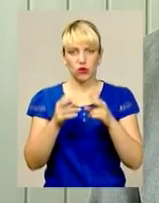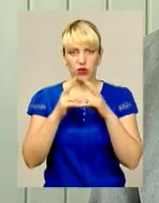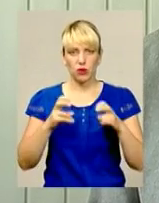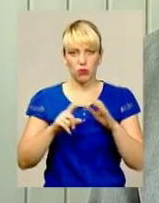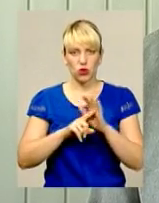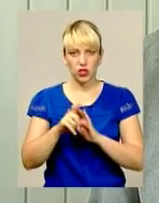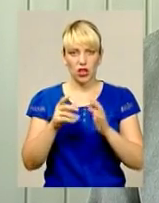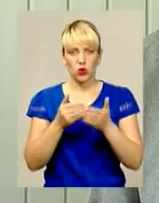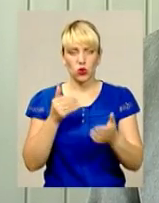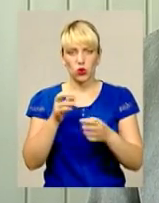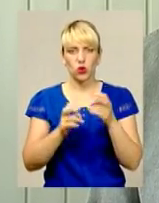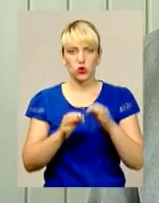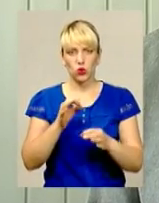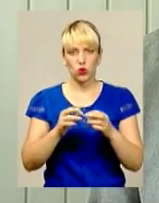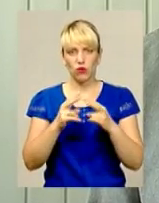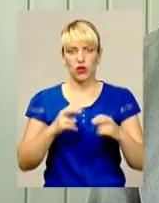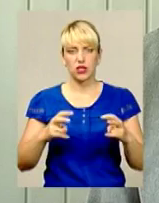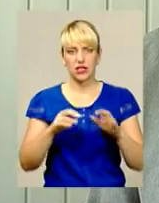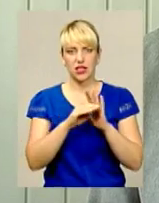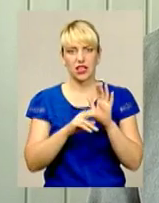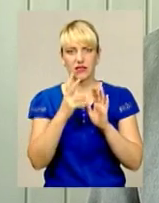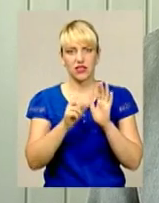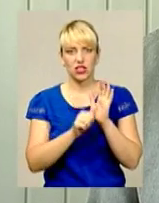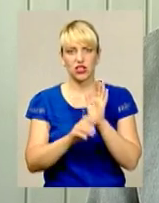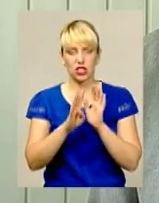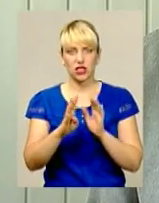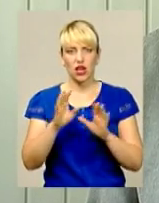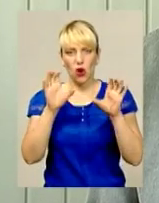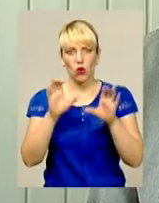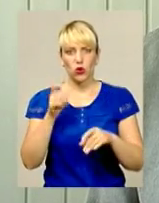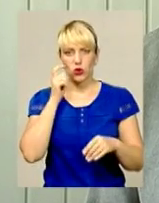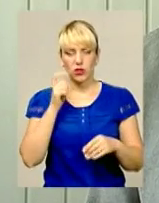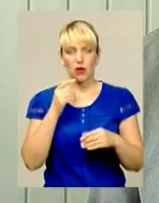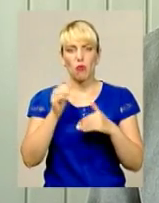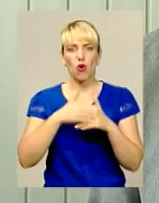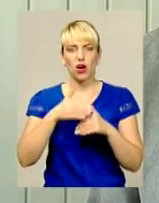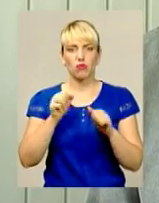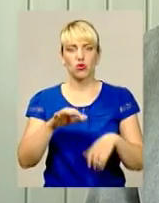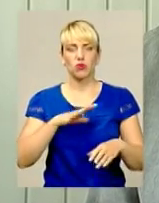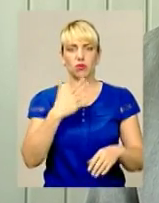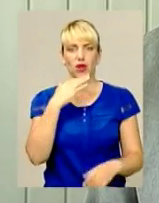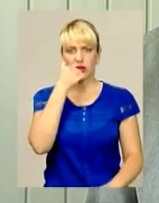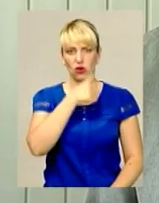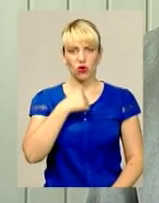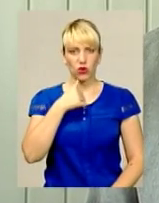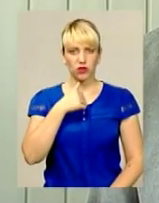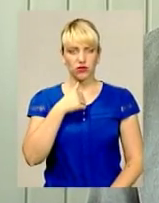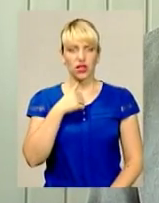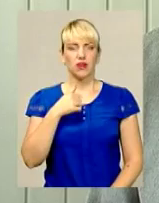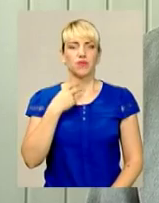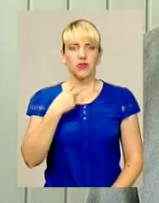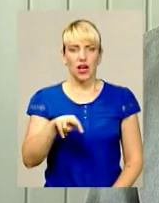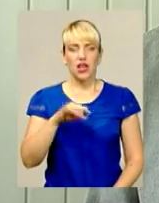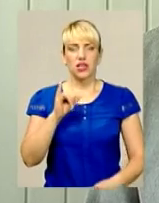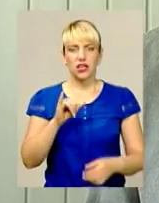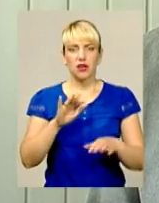розслідовання за статтею 264 Кримінального кодексу України. За дане покорання, передбачено до п'яти років позбавлення волі. Після